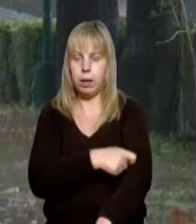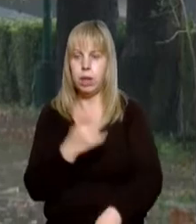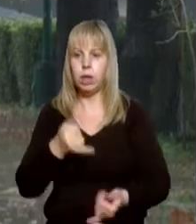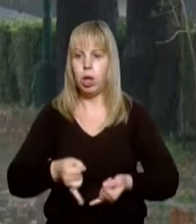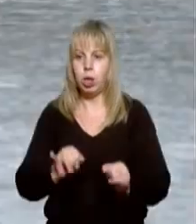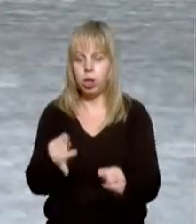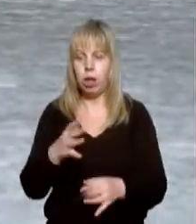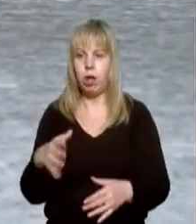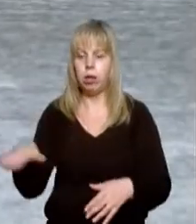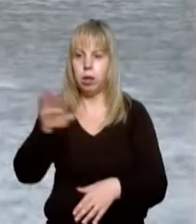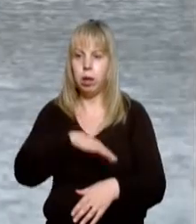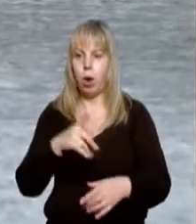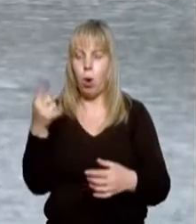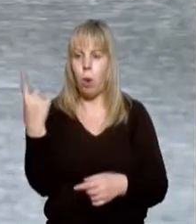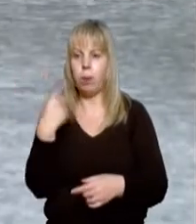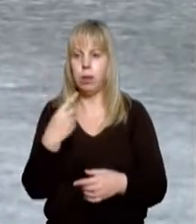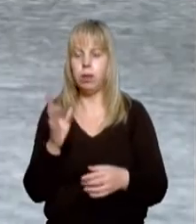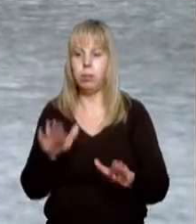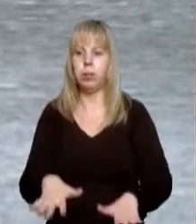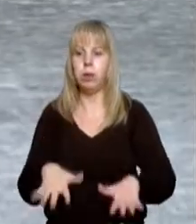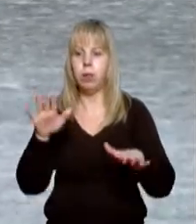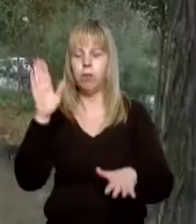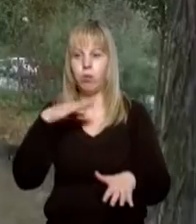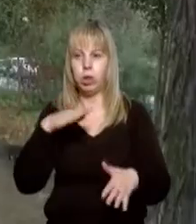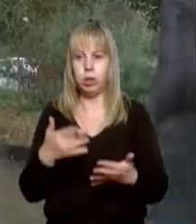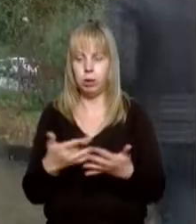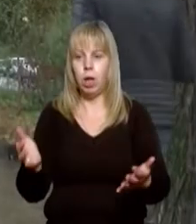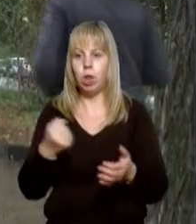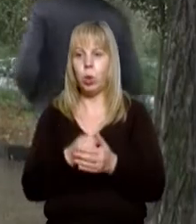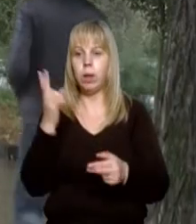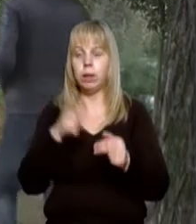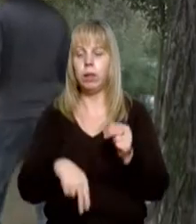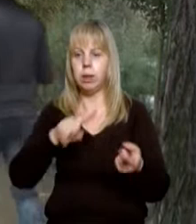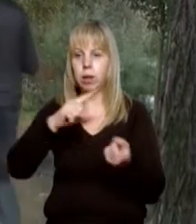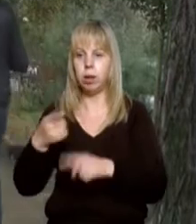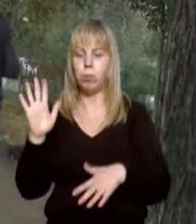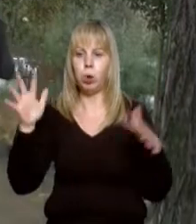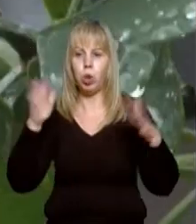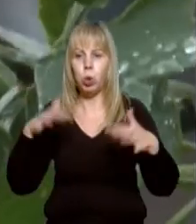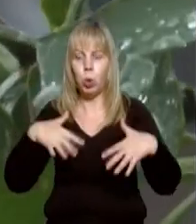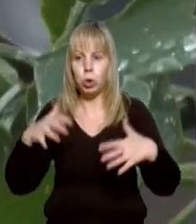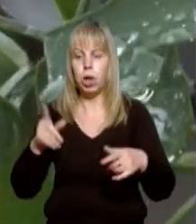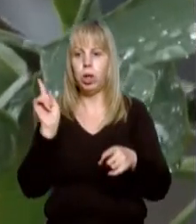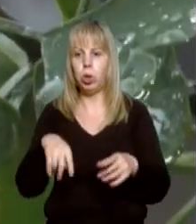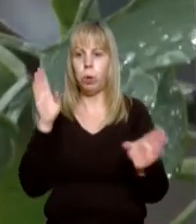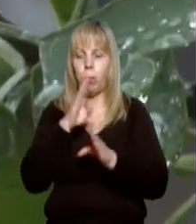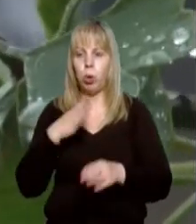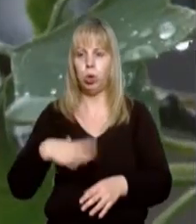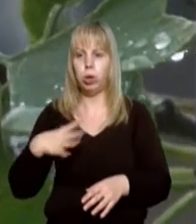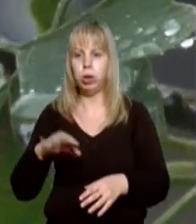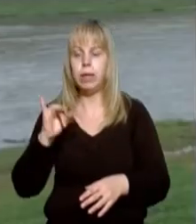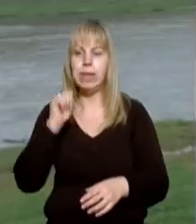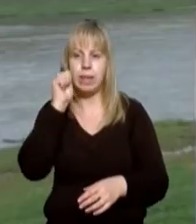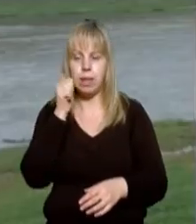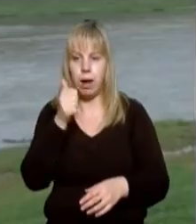На річках східної частини області отримається підвищена водність. До кінця дня на Закарпатті буде дощ. Таку ж погоду очікують